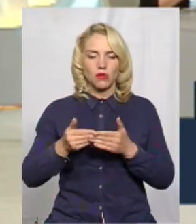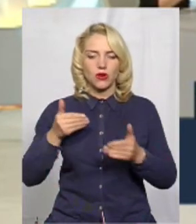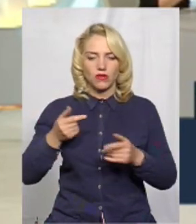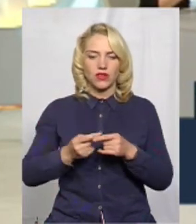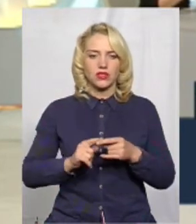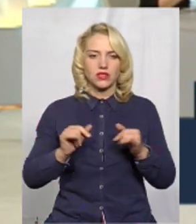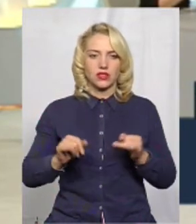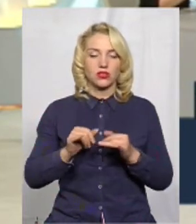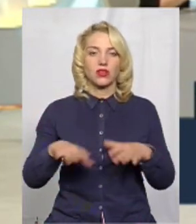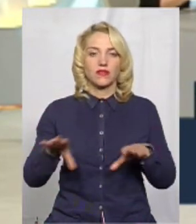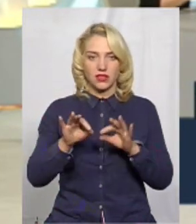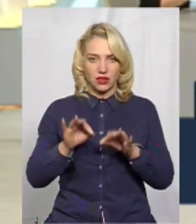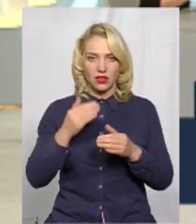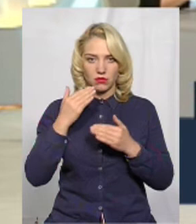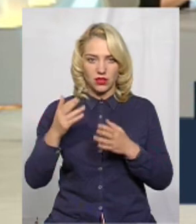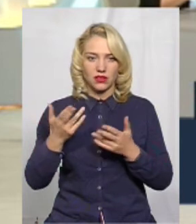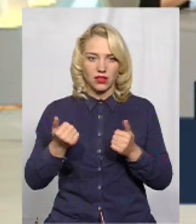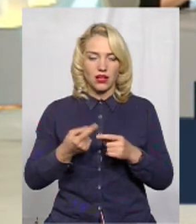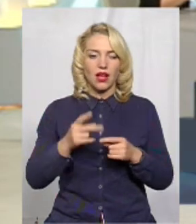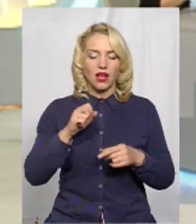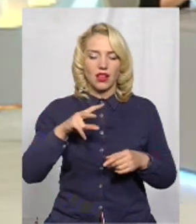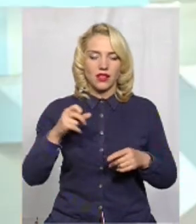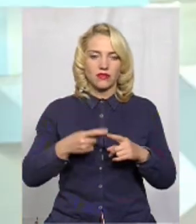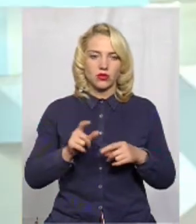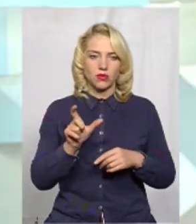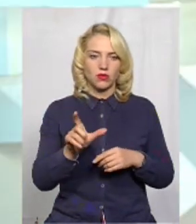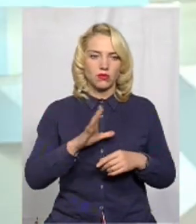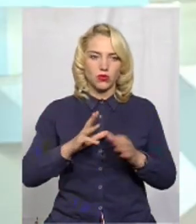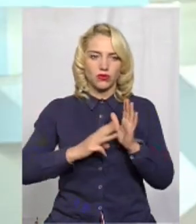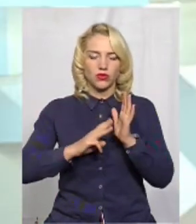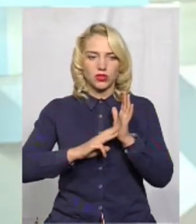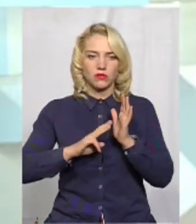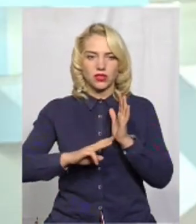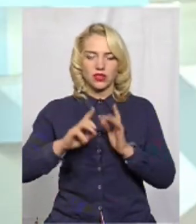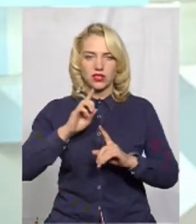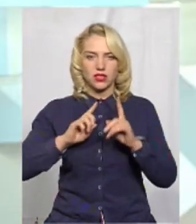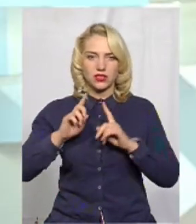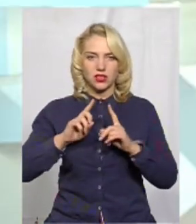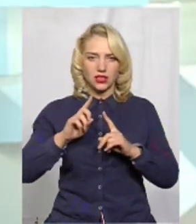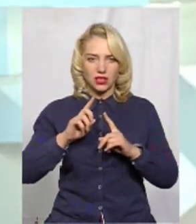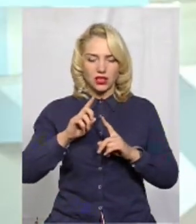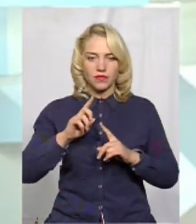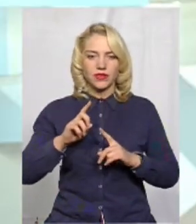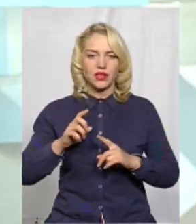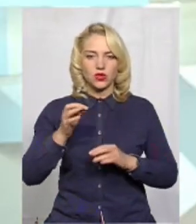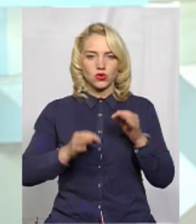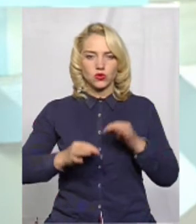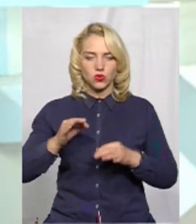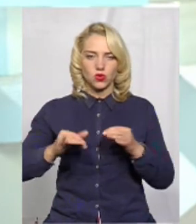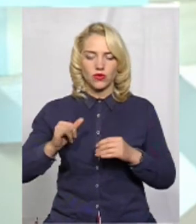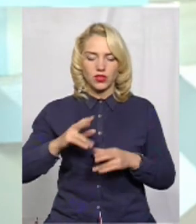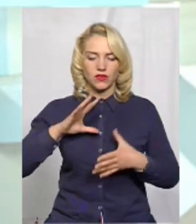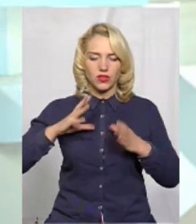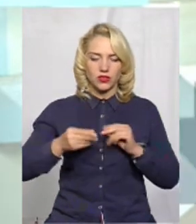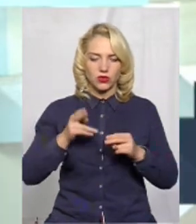все? Все так, але в цьому проміжку було близько 80 засідань судових. І в кінцевому результаті, в